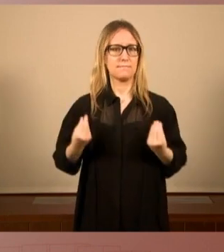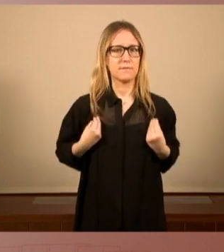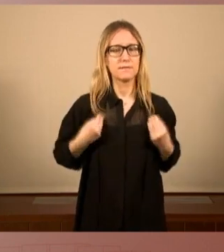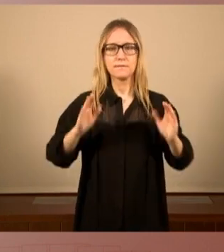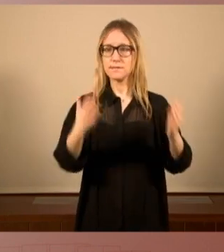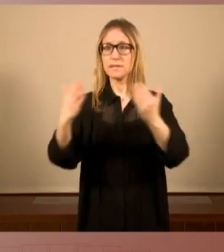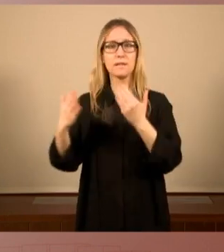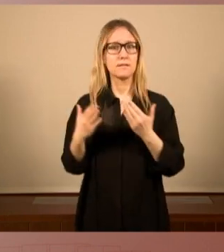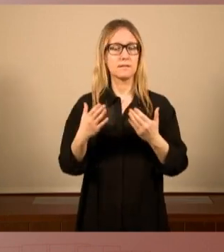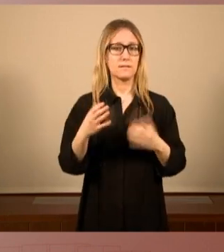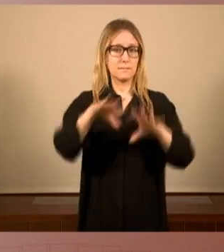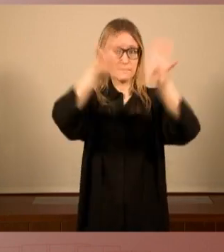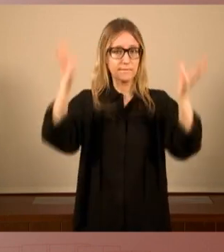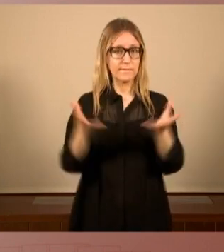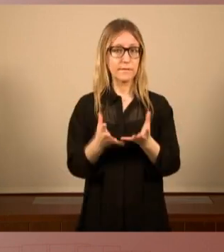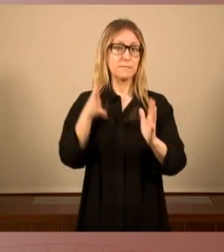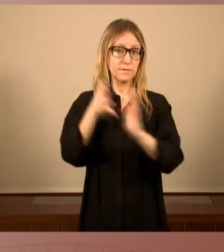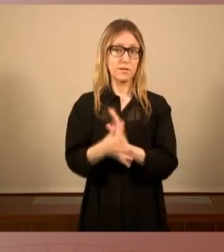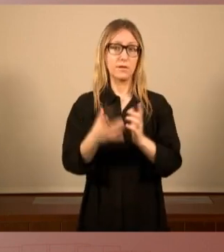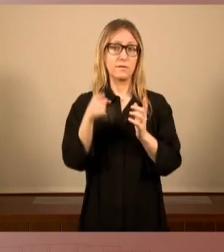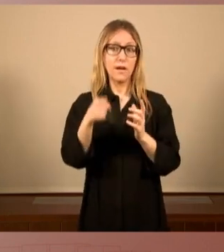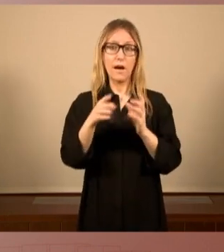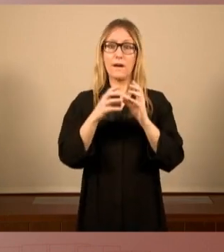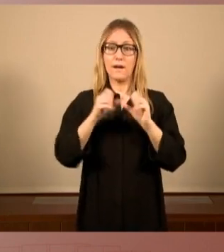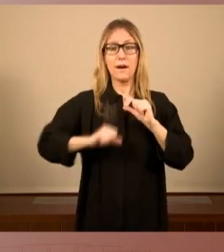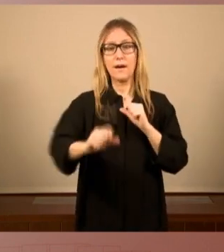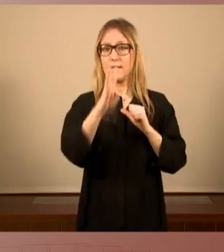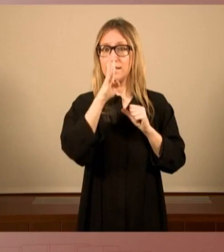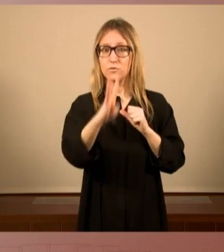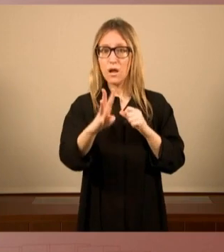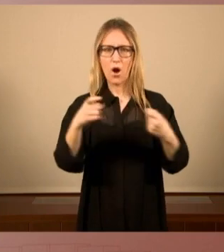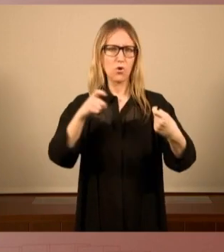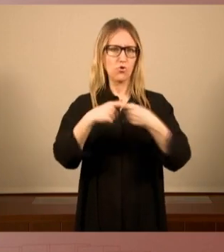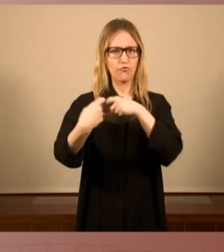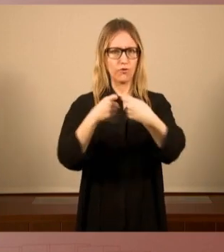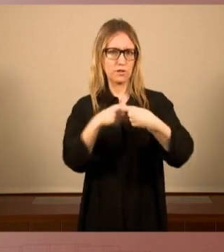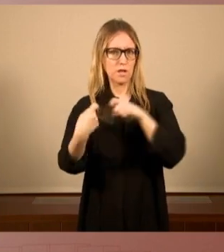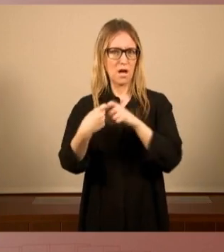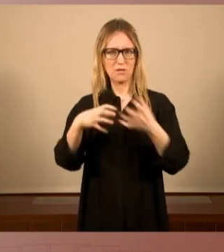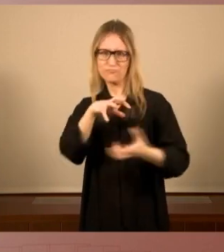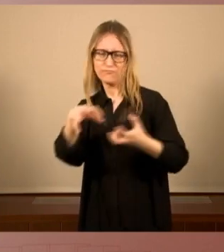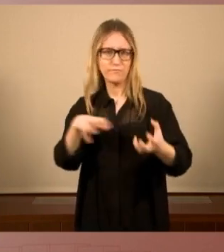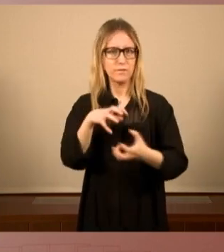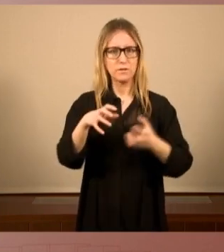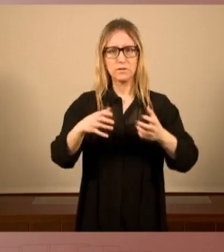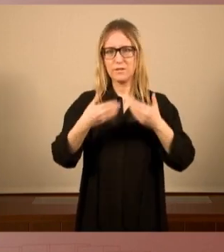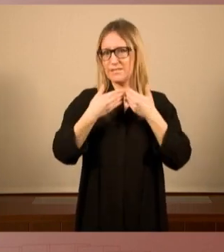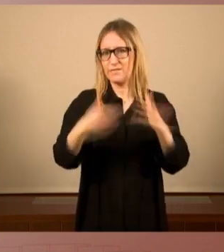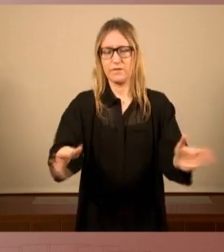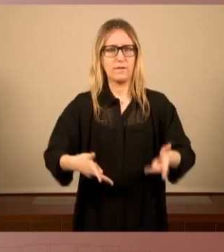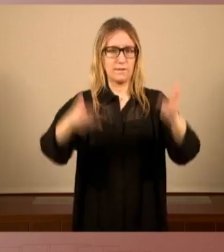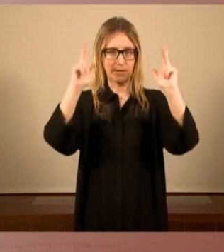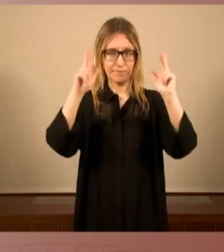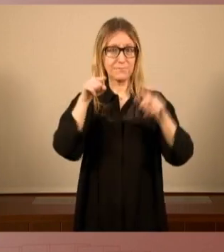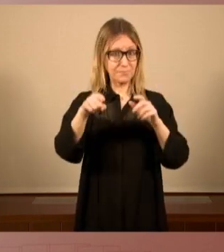hem de fer una legislatura de conflicte, de confrontació i de lliberament. I és en aquesta línia que hem treballat